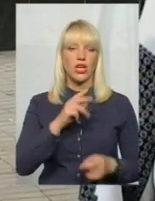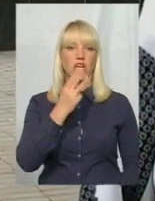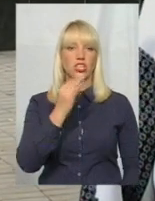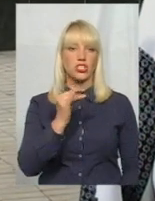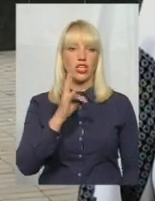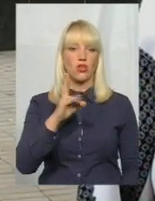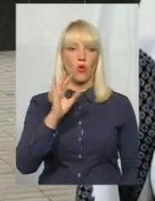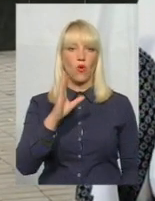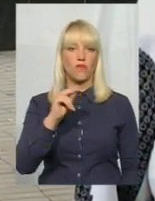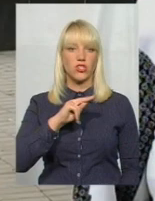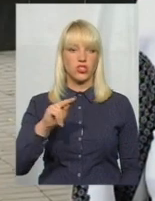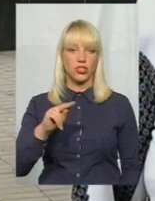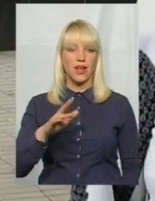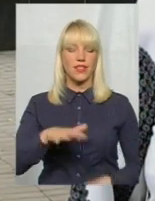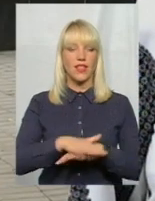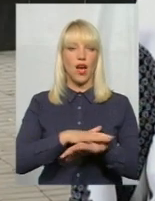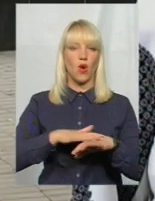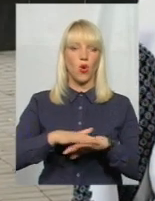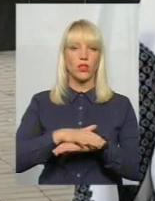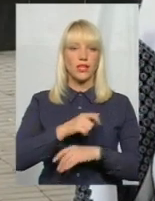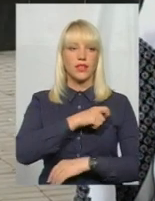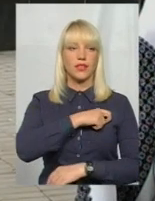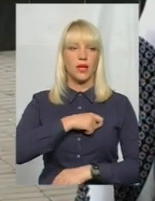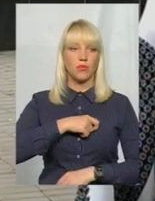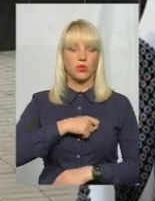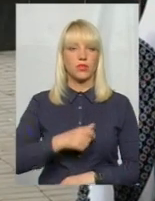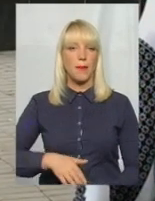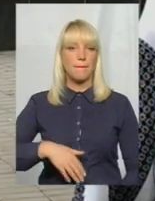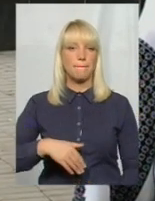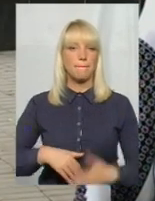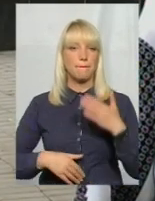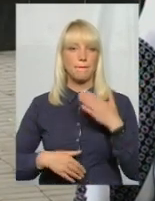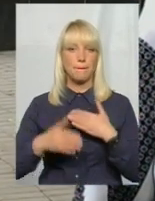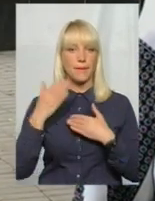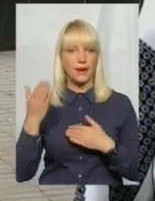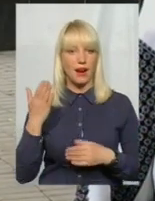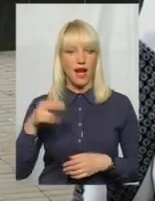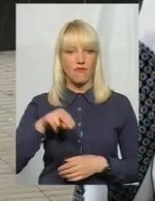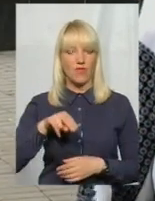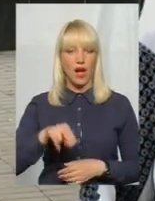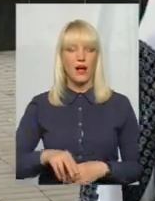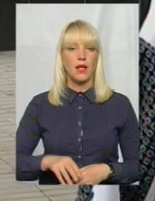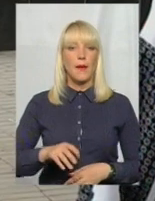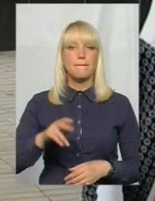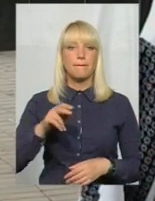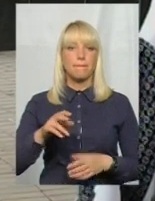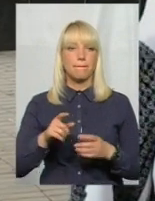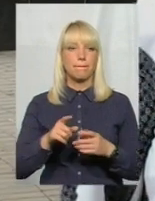народний депутат і, власне кажучи, так би мовити, права партійна рука